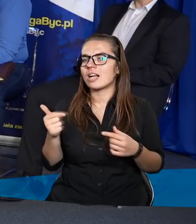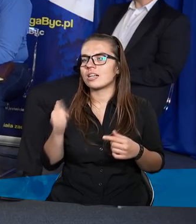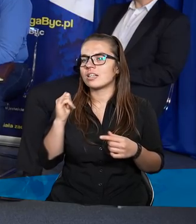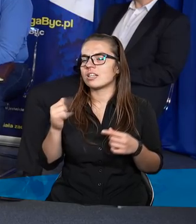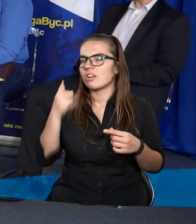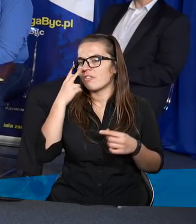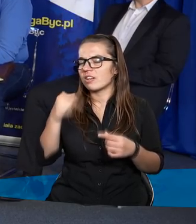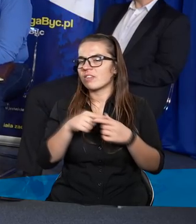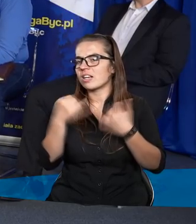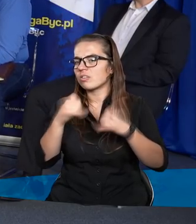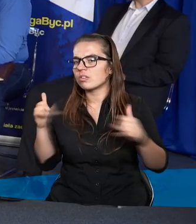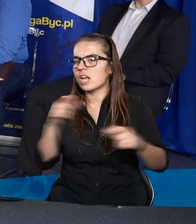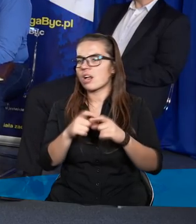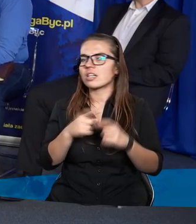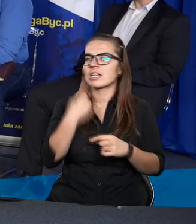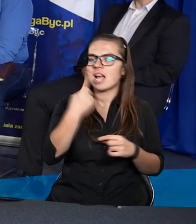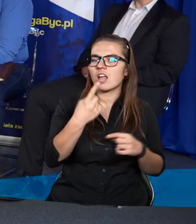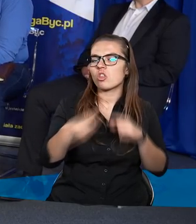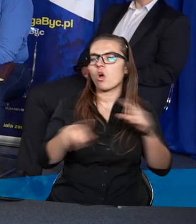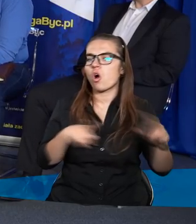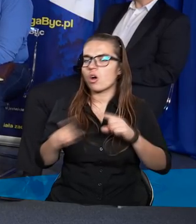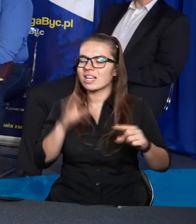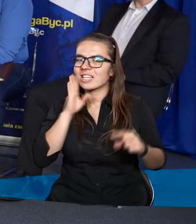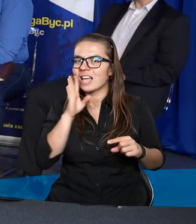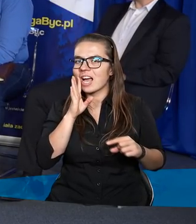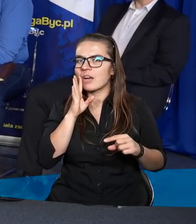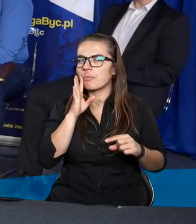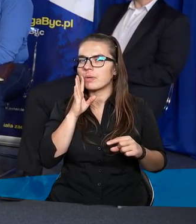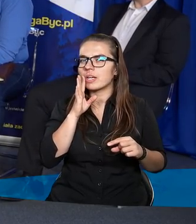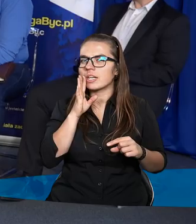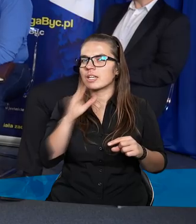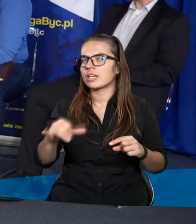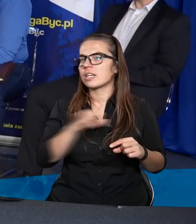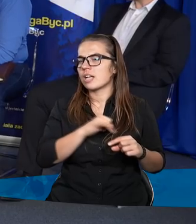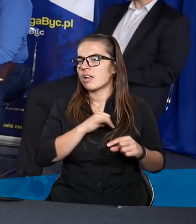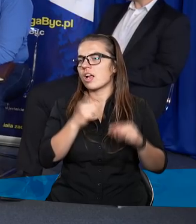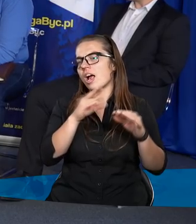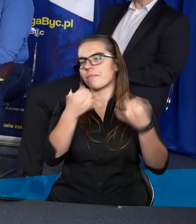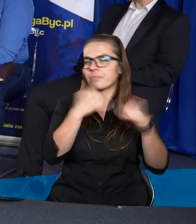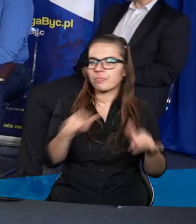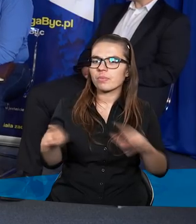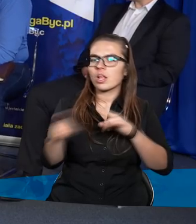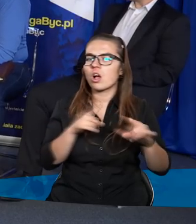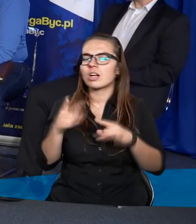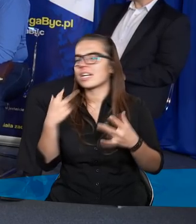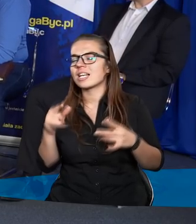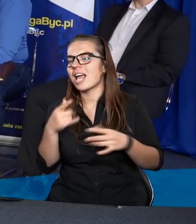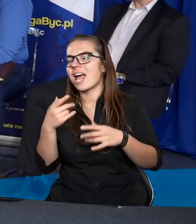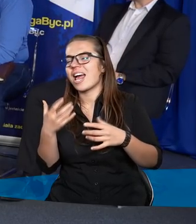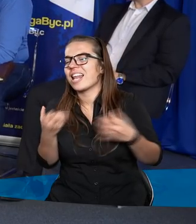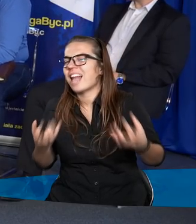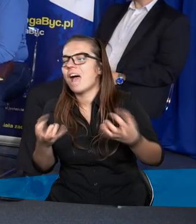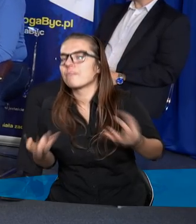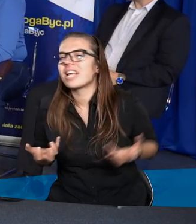są trzy różne słowa, jedno oznacza jawny grzech, inne oznacza niezamierzony